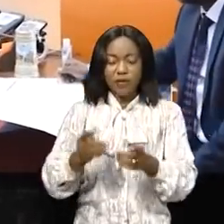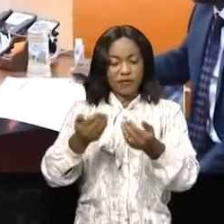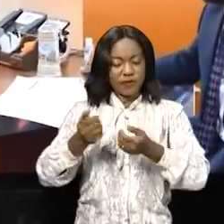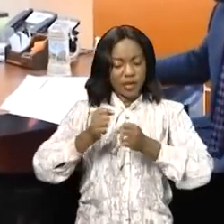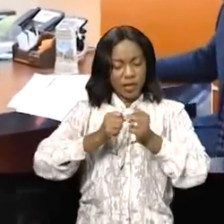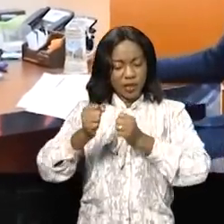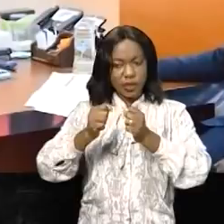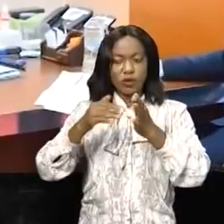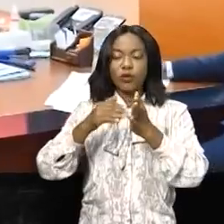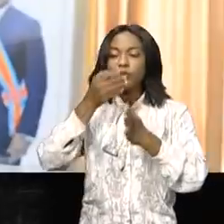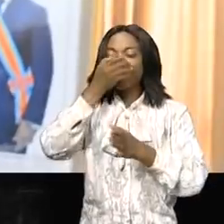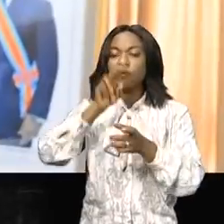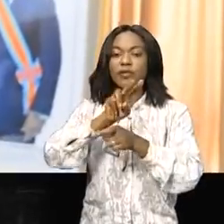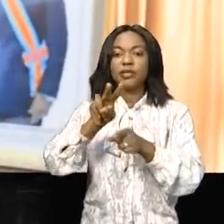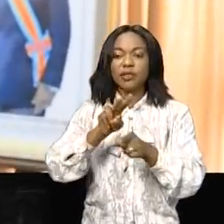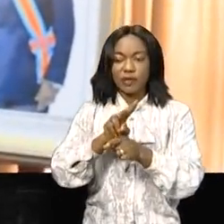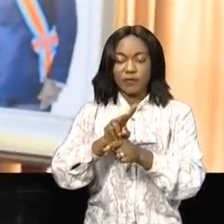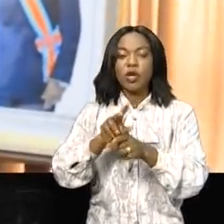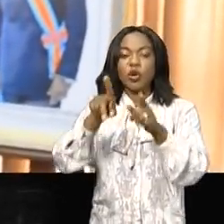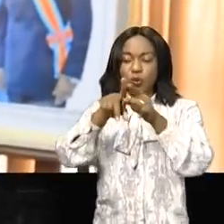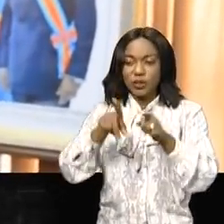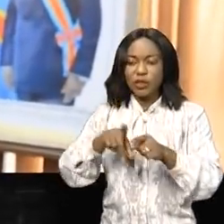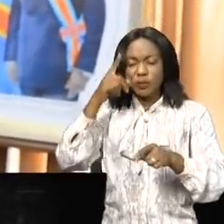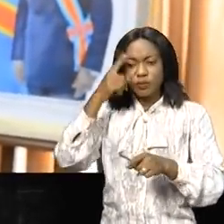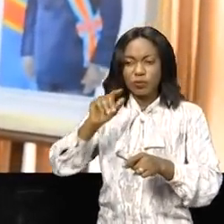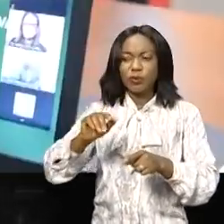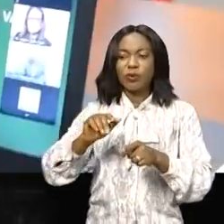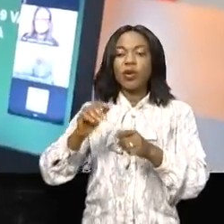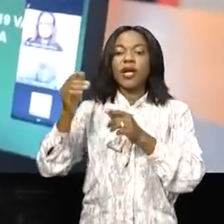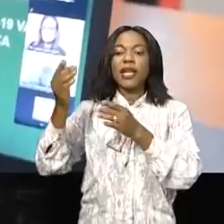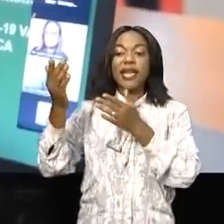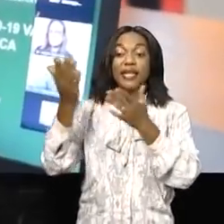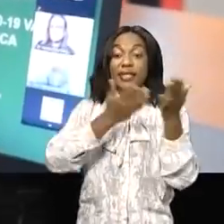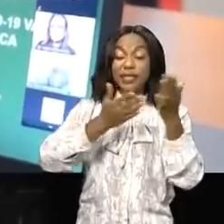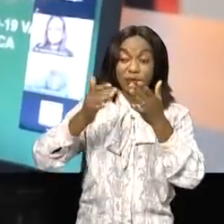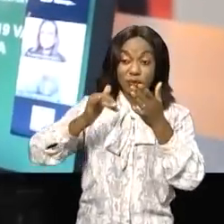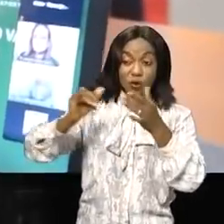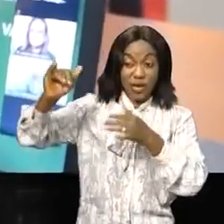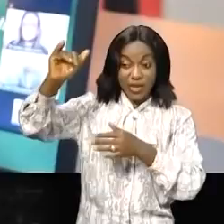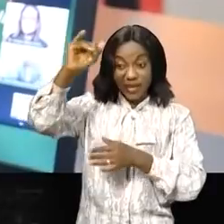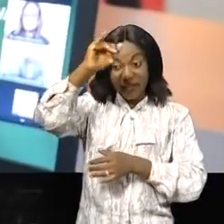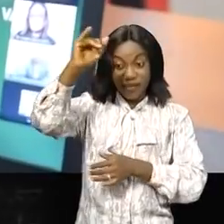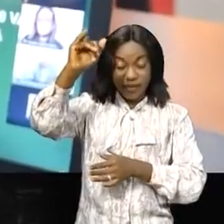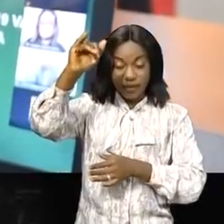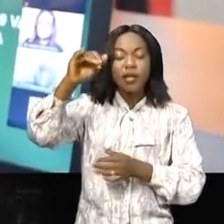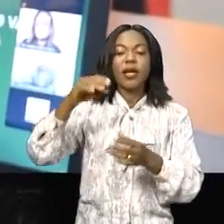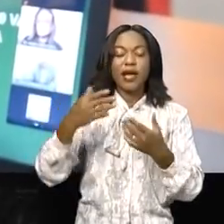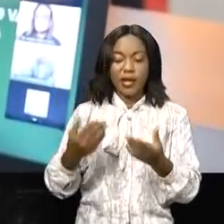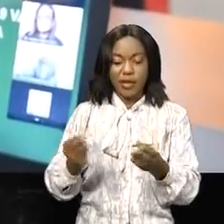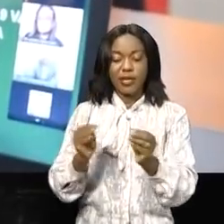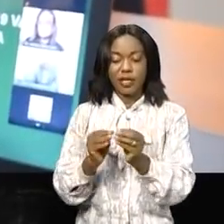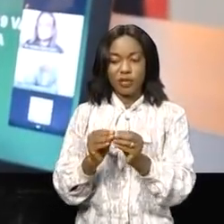un accent particulier sur les transports aériens. D'où l'importance de cette réunion extraordinaire par vidéoconférence